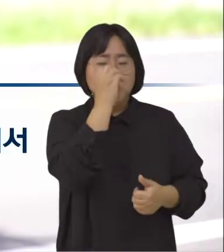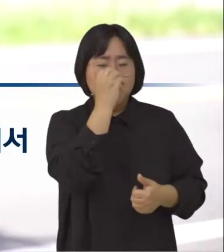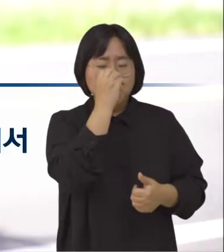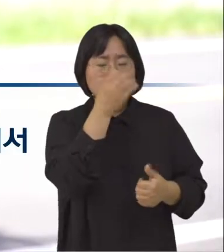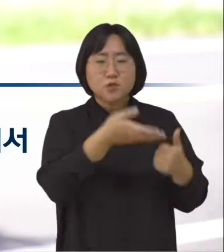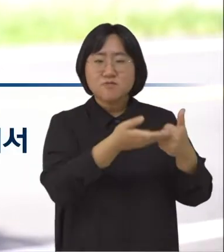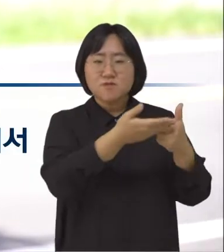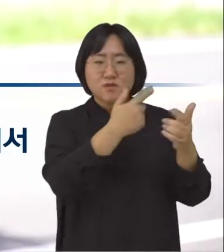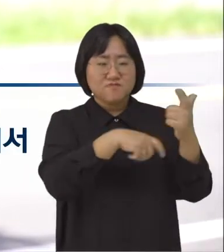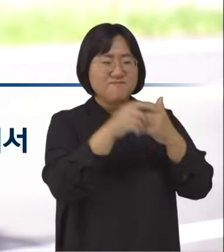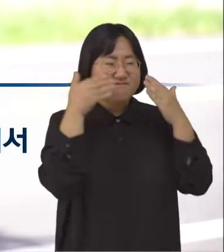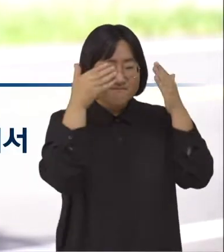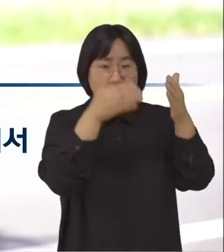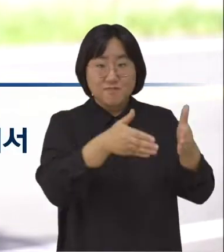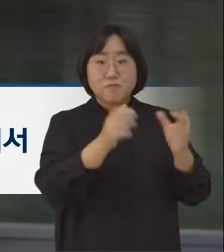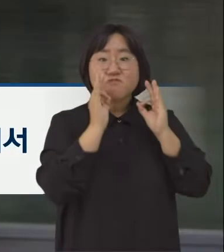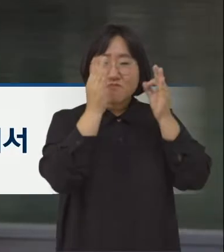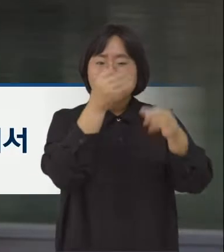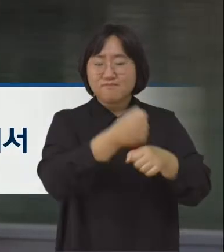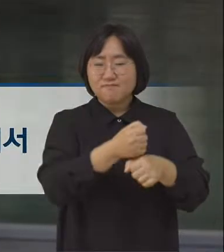생산하기 위해서 더 노력하고 있습니다.